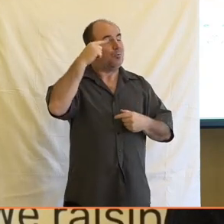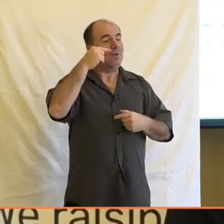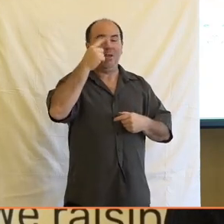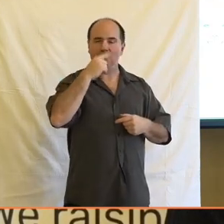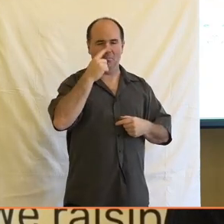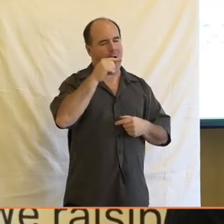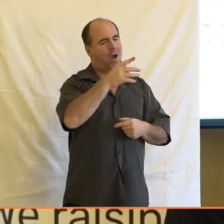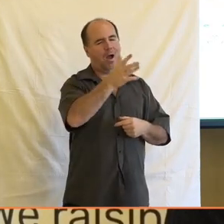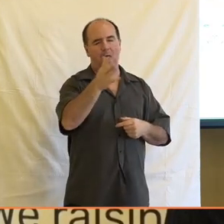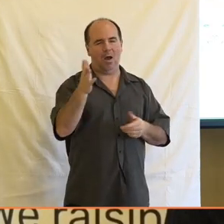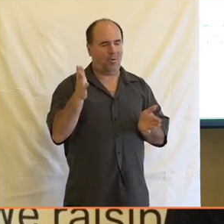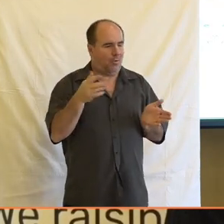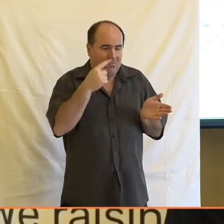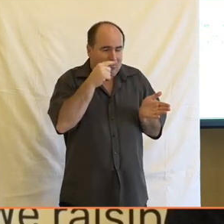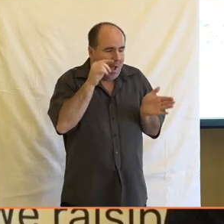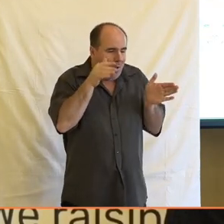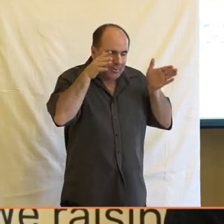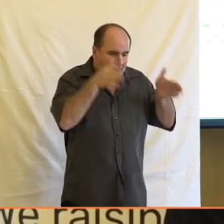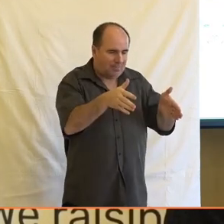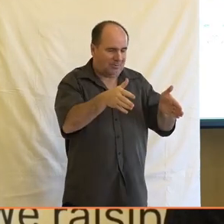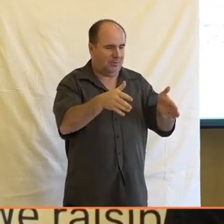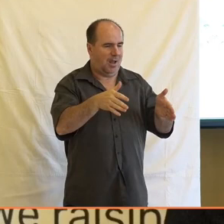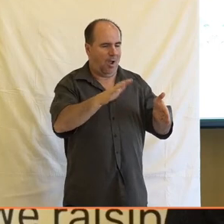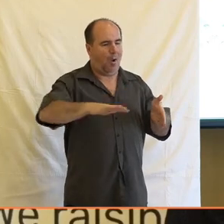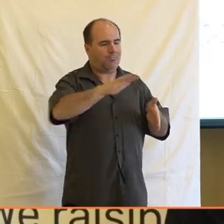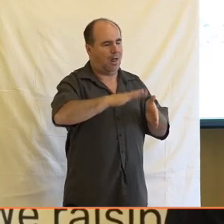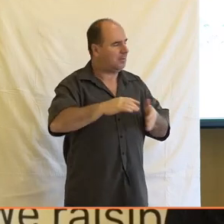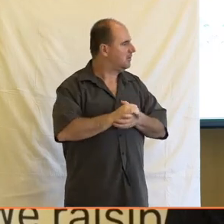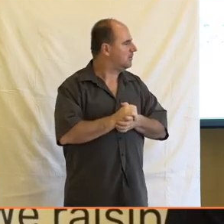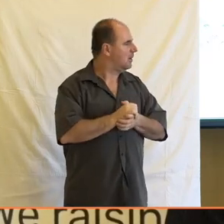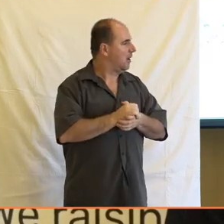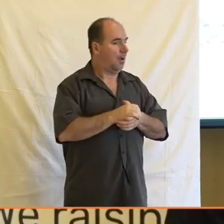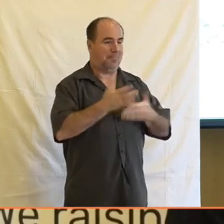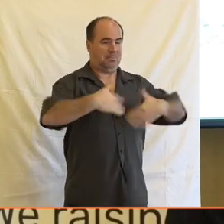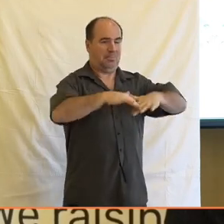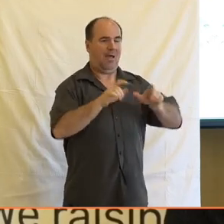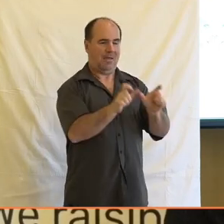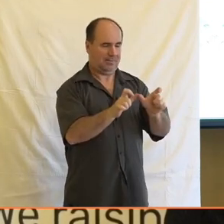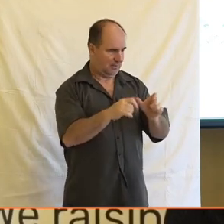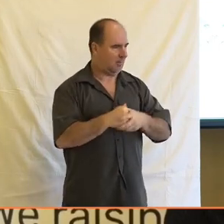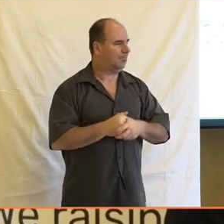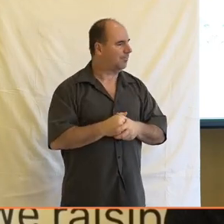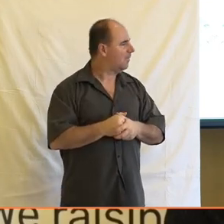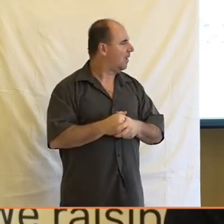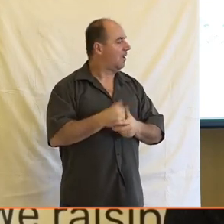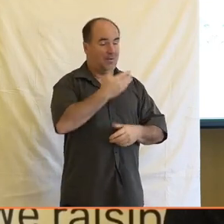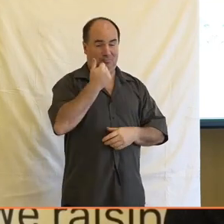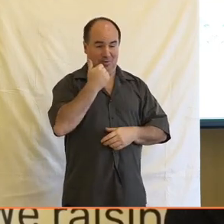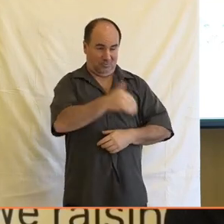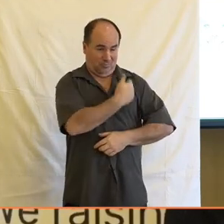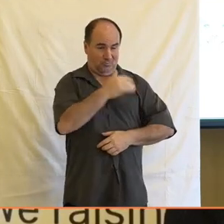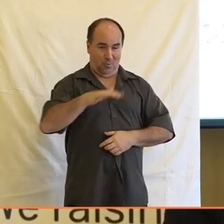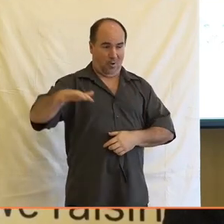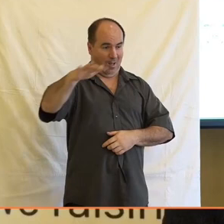a současně v tom českém školním systému je to něco, co netvoří ten základní celek, jak